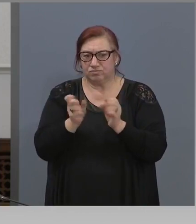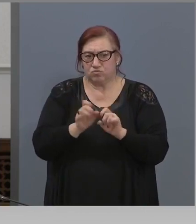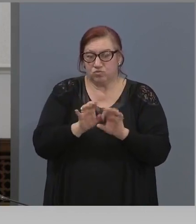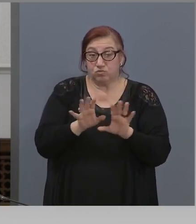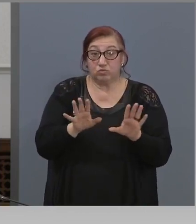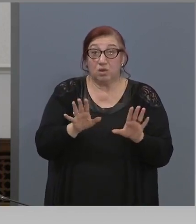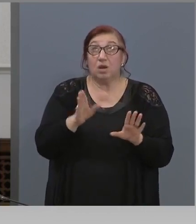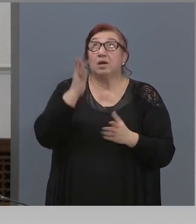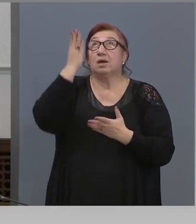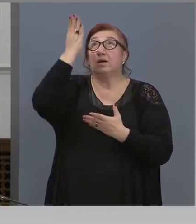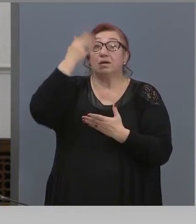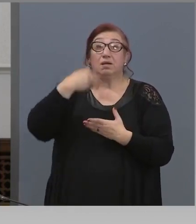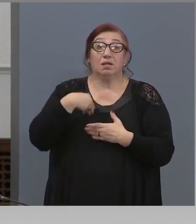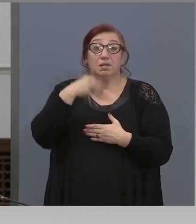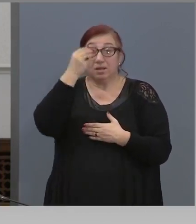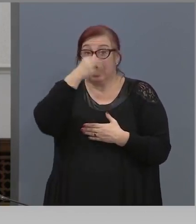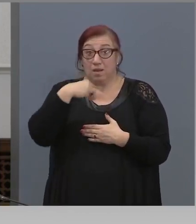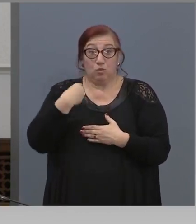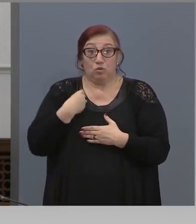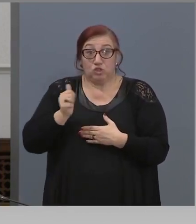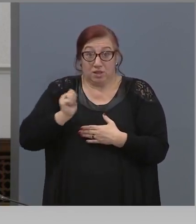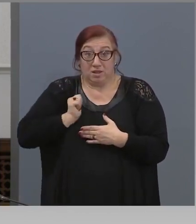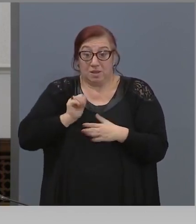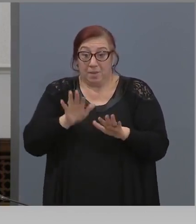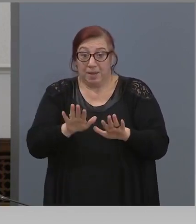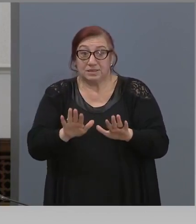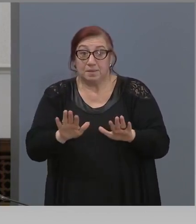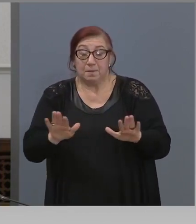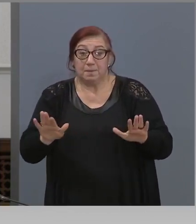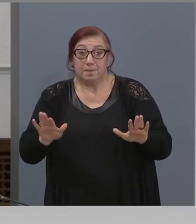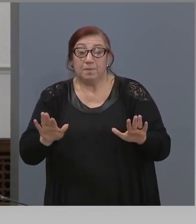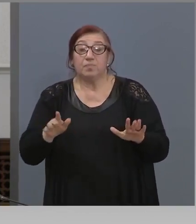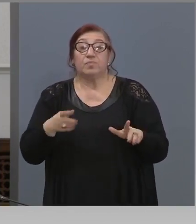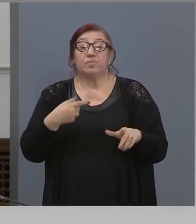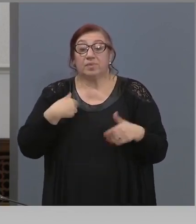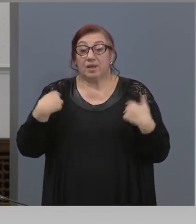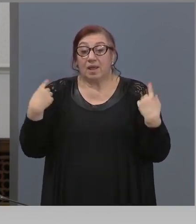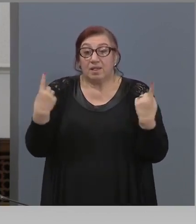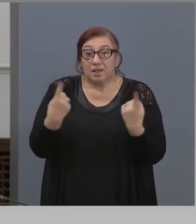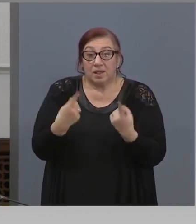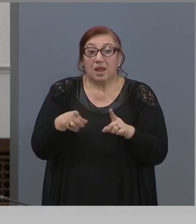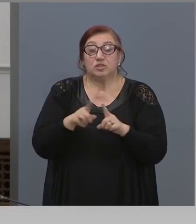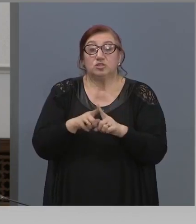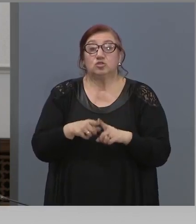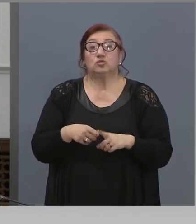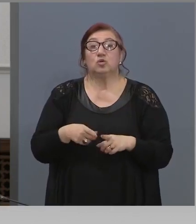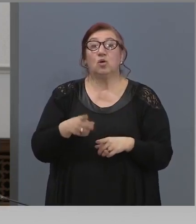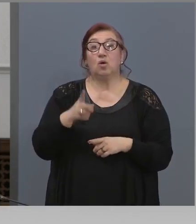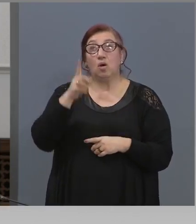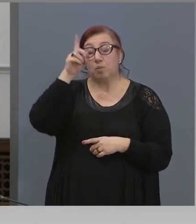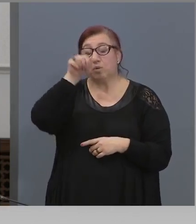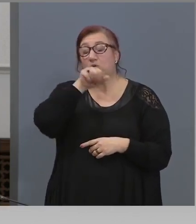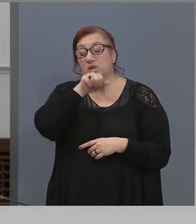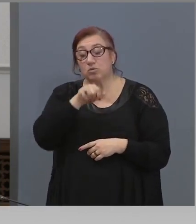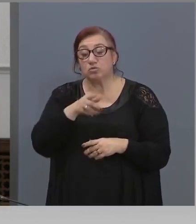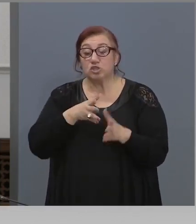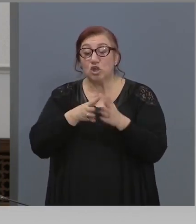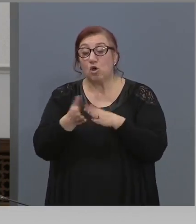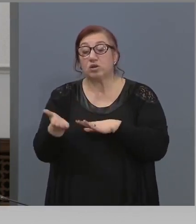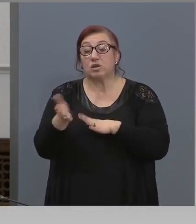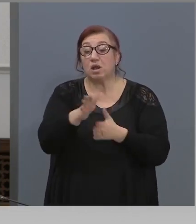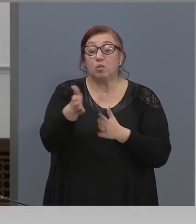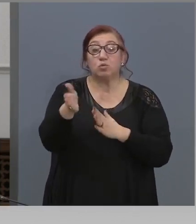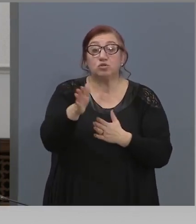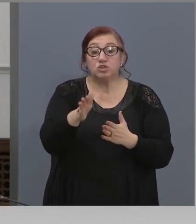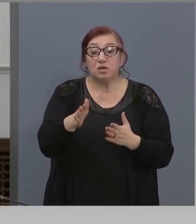Дай Боже така да остане. Защото ние и Бог да прости хората, които са починали, но няма нито